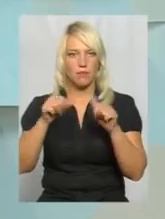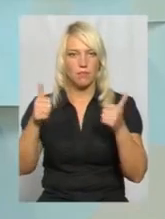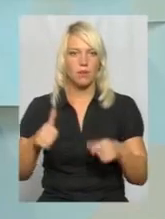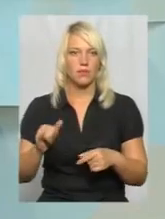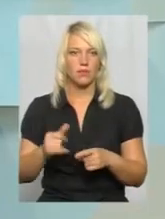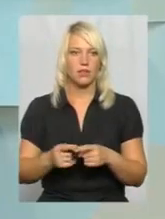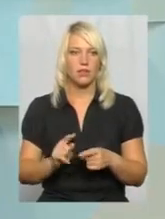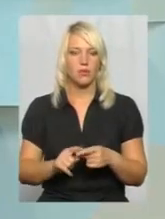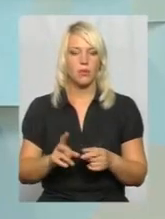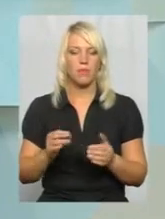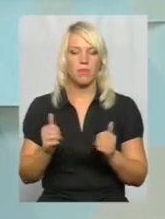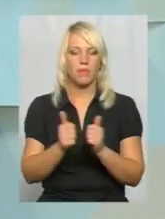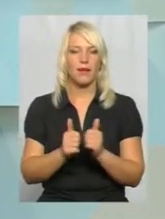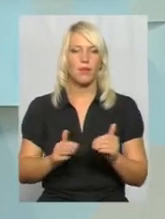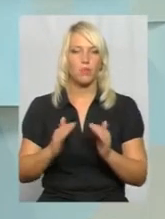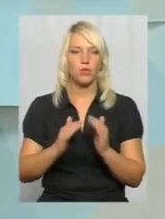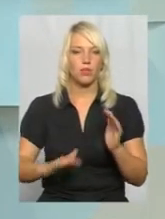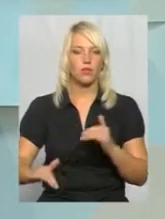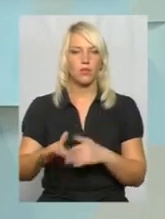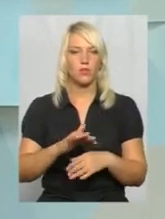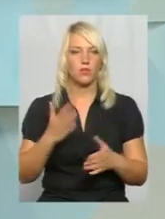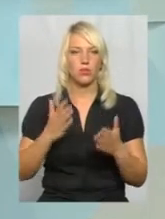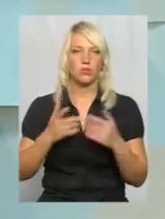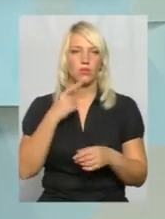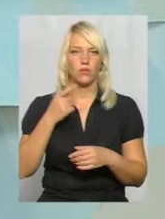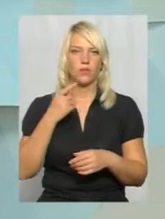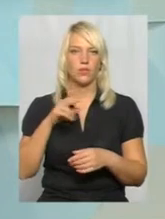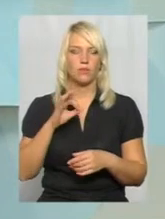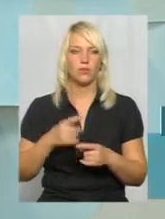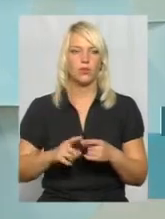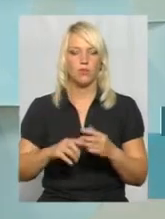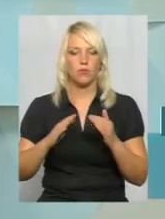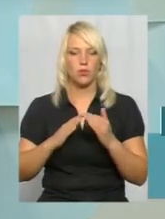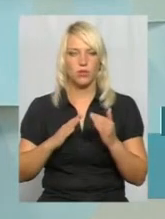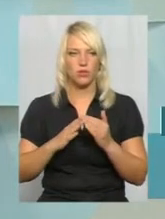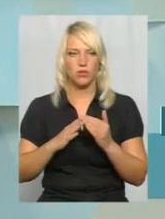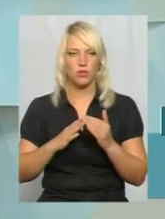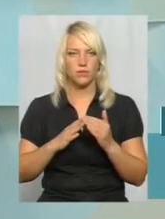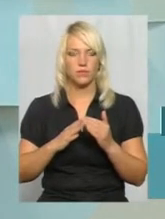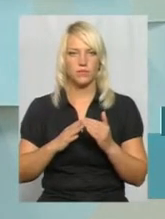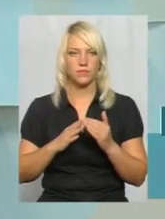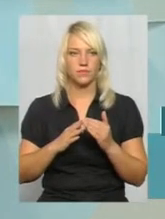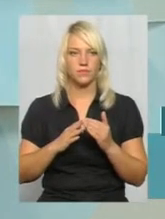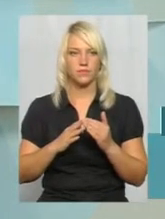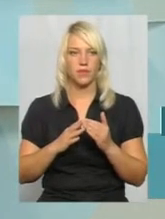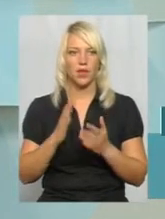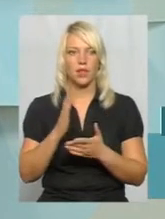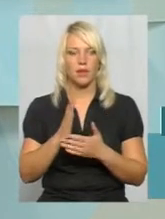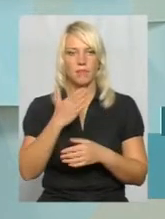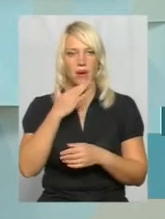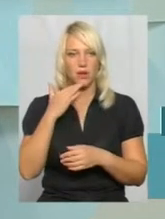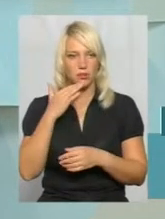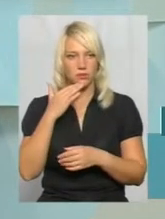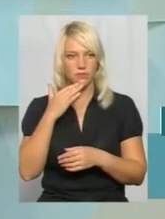саму пробудинкову територію. Зокрема, якщо беремо даний будинок і подібні будинки. Є багато